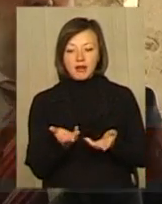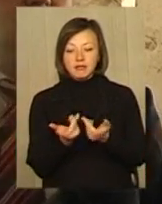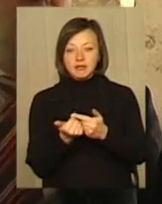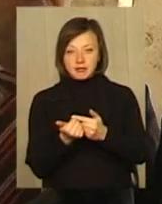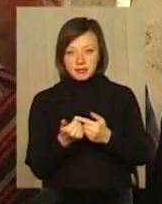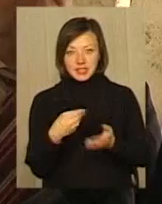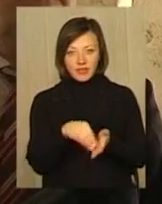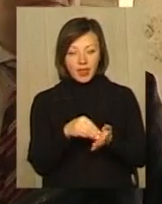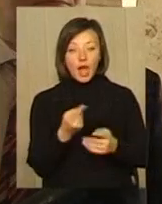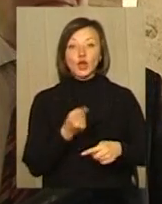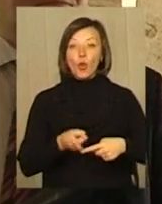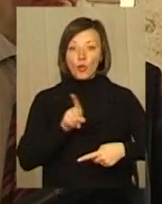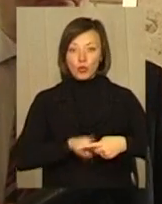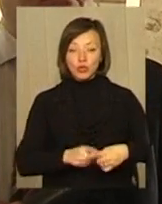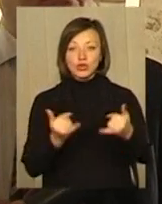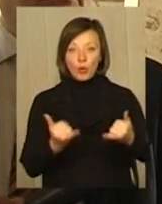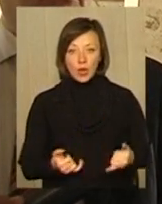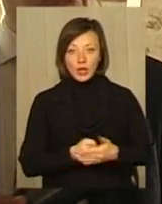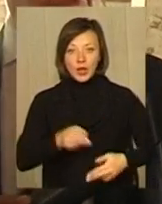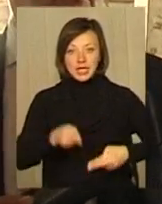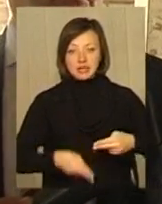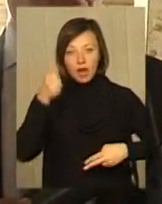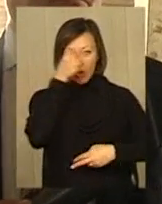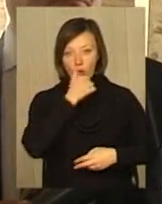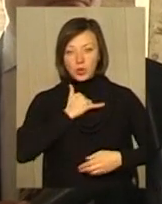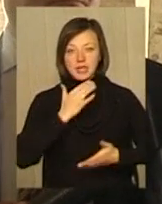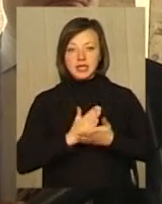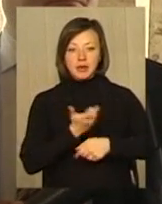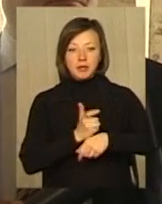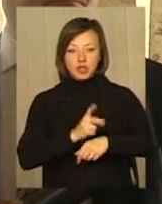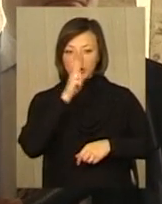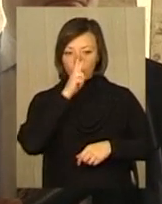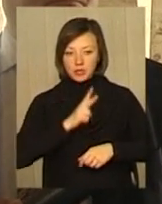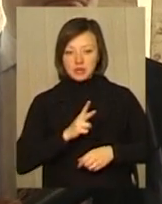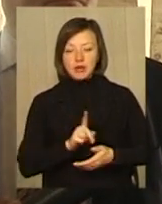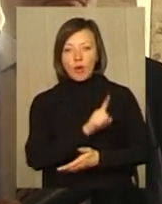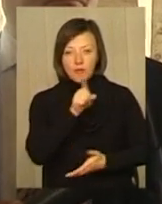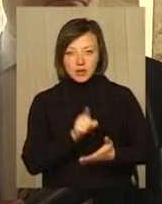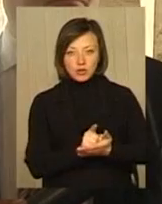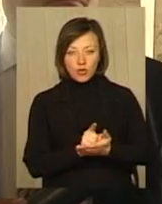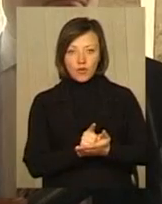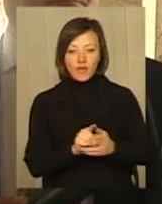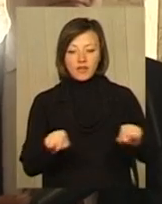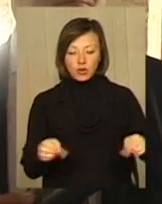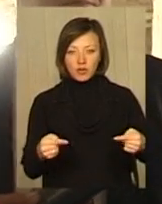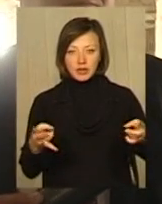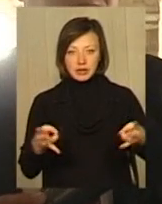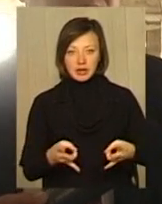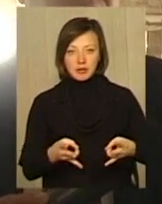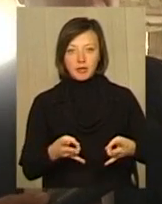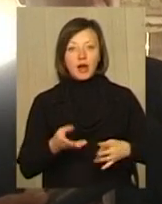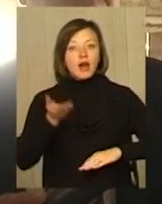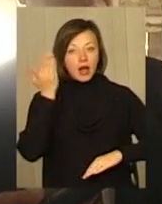іменно свиней. А тому сьогодні, до кінця року, ще є в нас більше двох місяців, ми маємо обов'язково відновити ту